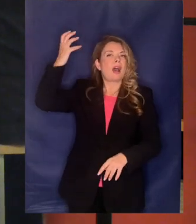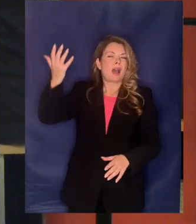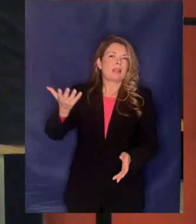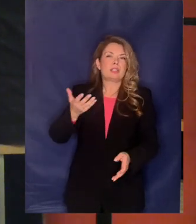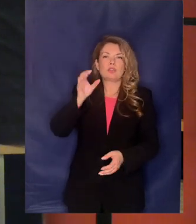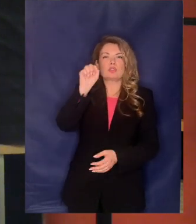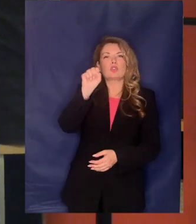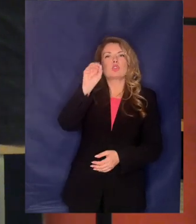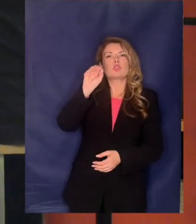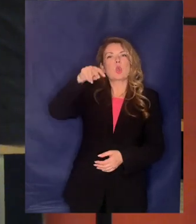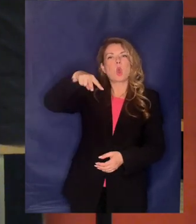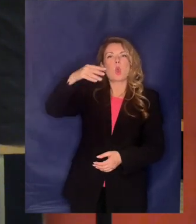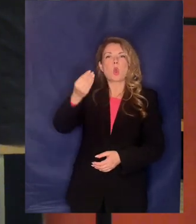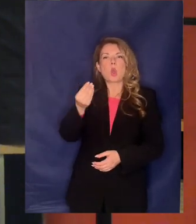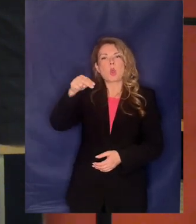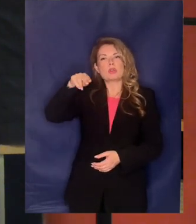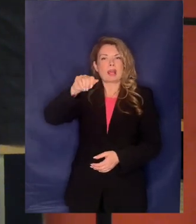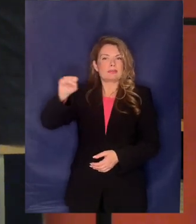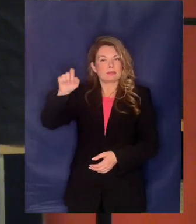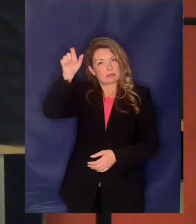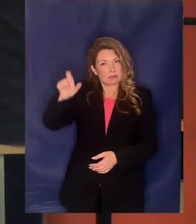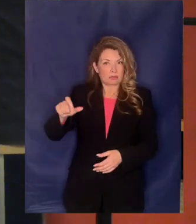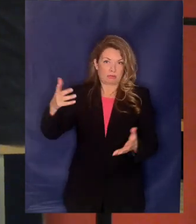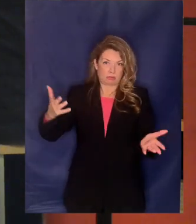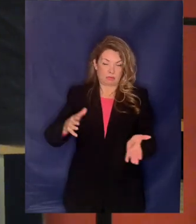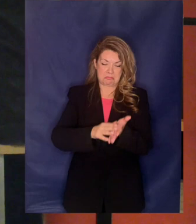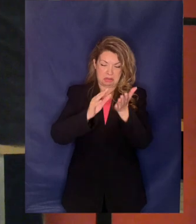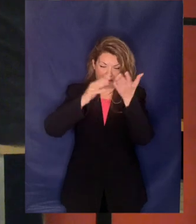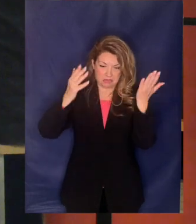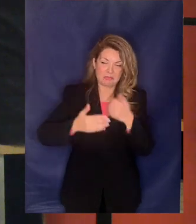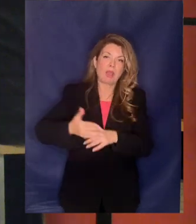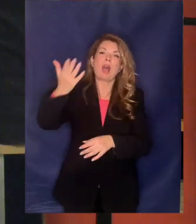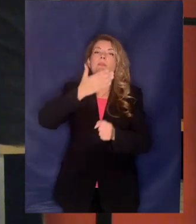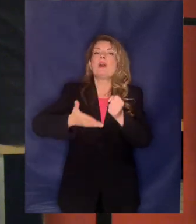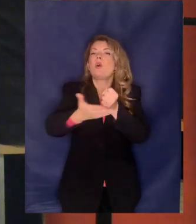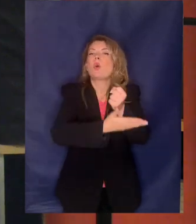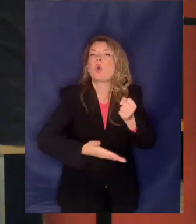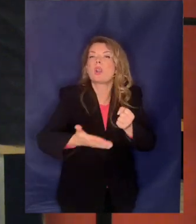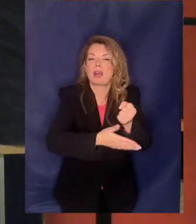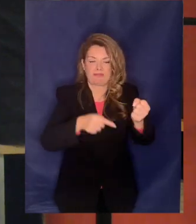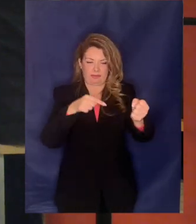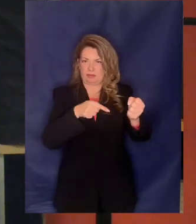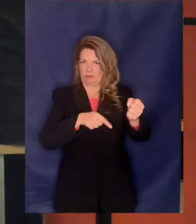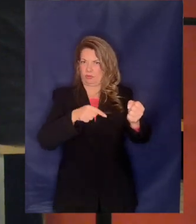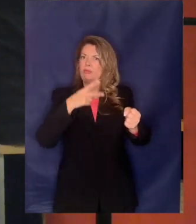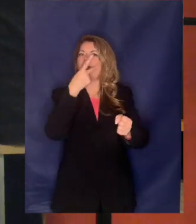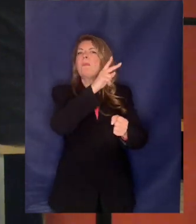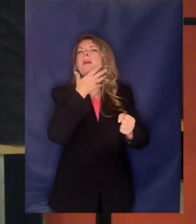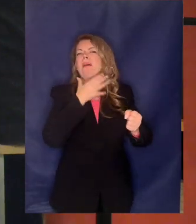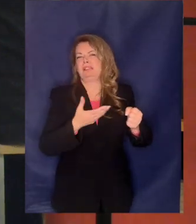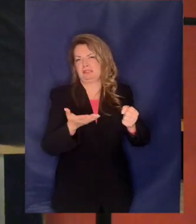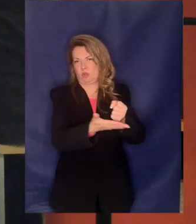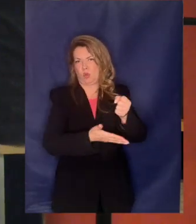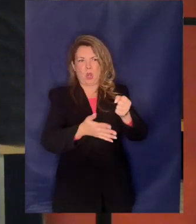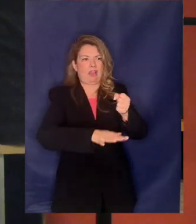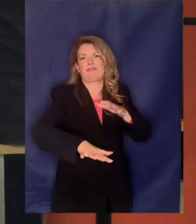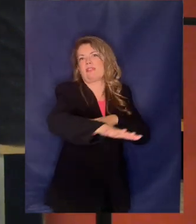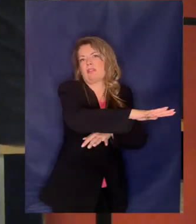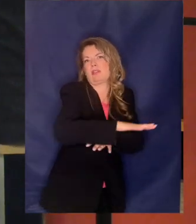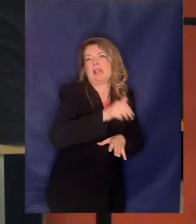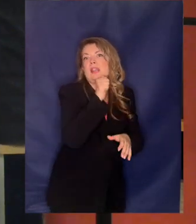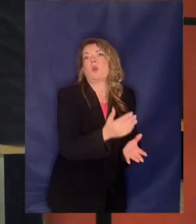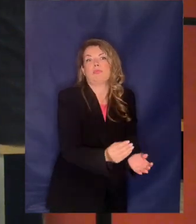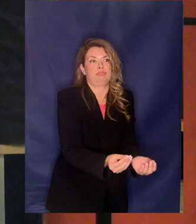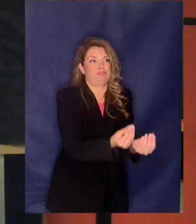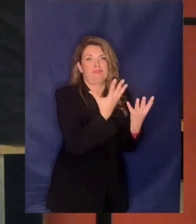δηλαδή εάν το χωράφι του παπά δεν έβγαζε νερό ο διπλανός του